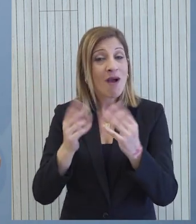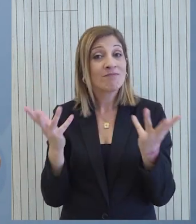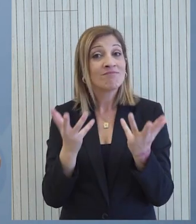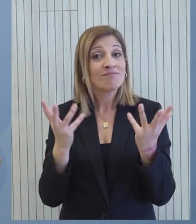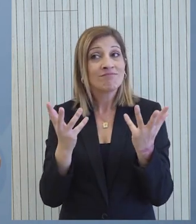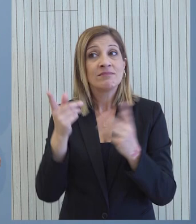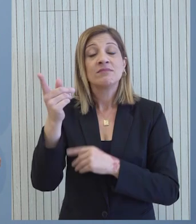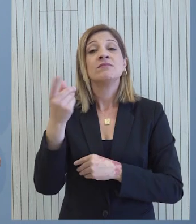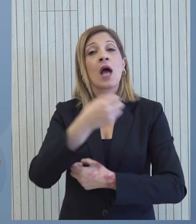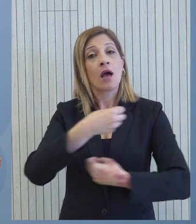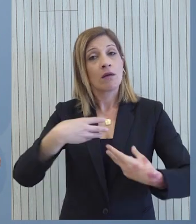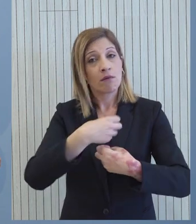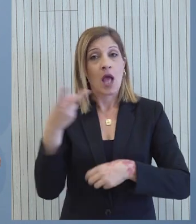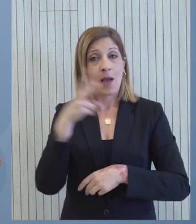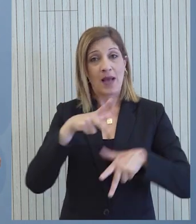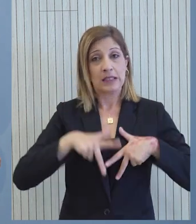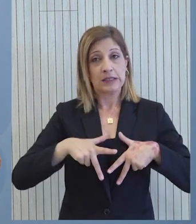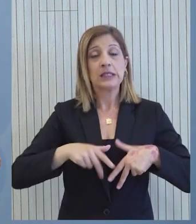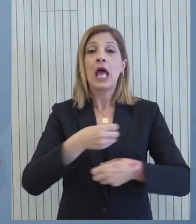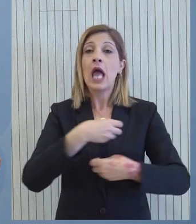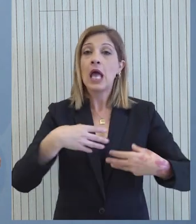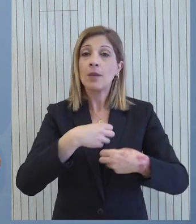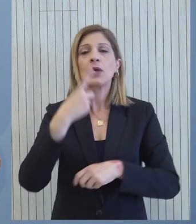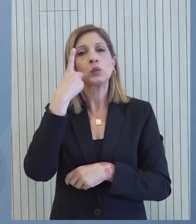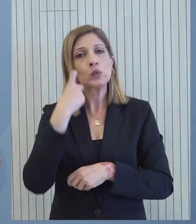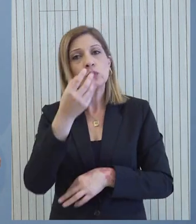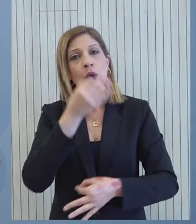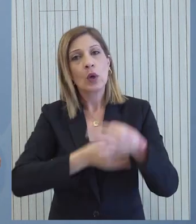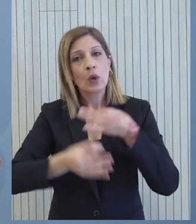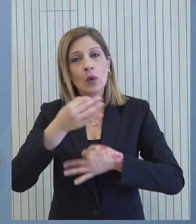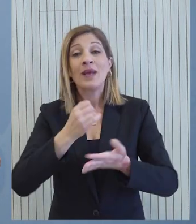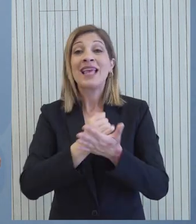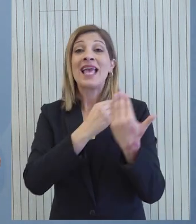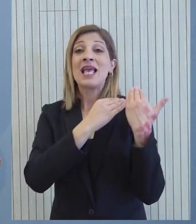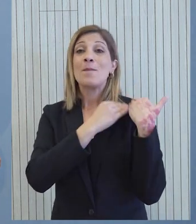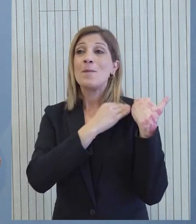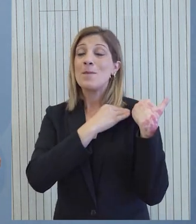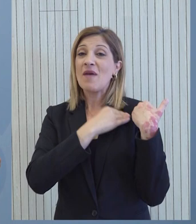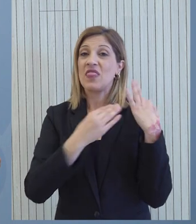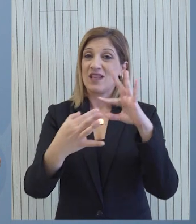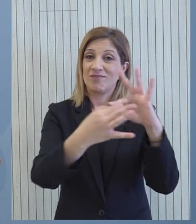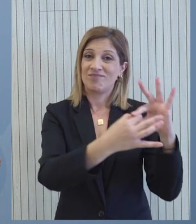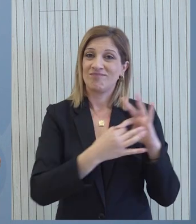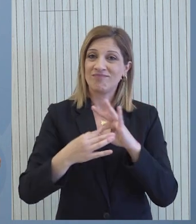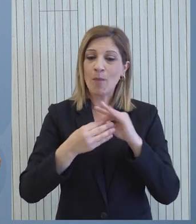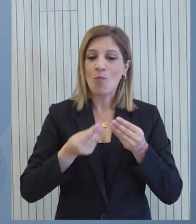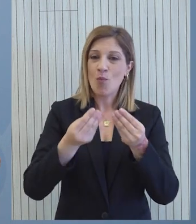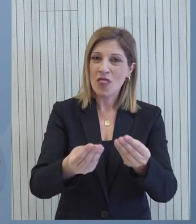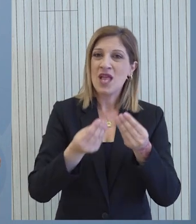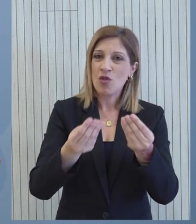Η ενημέρωση που έχουμε και έχει γίνει και σχετική ενημέρωση και από πλευράς των αρμόδιων εταίρων οι οποίοι διανέμουν την